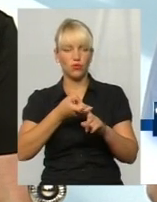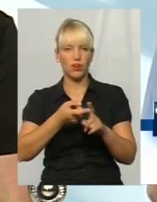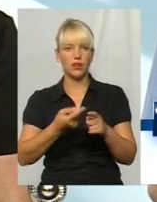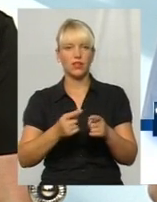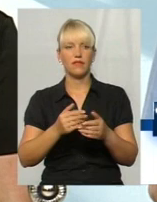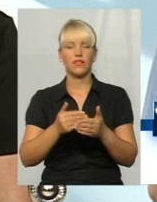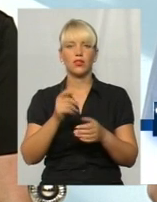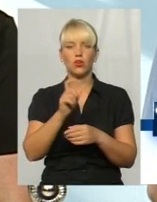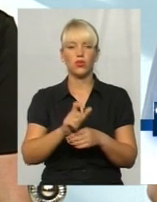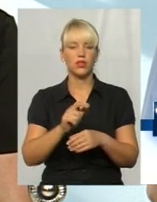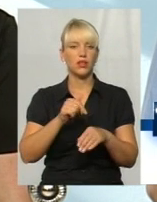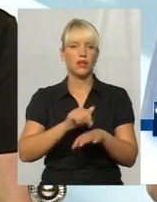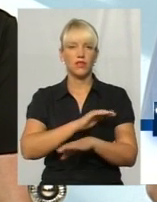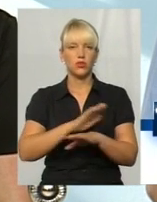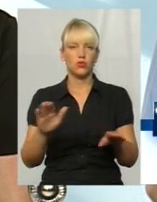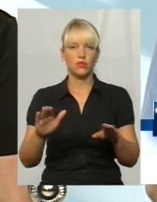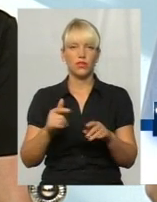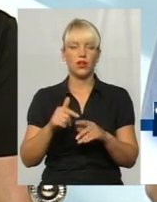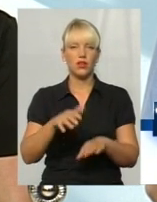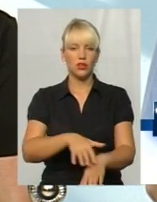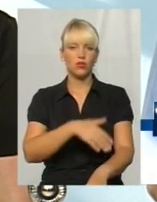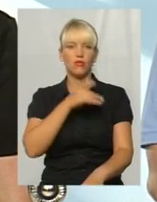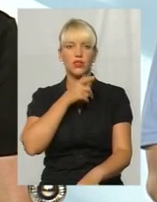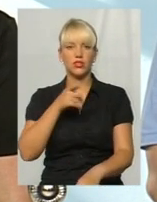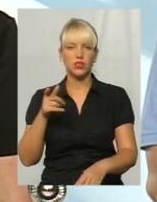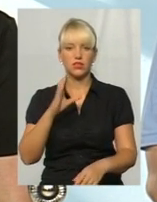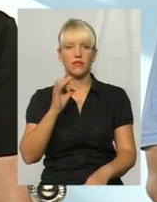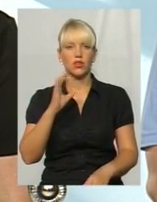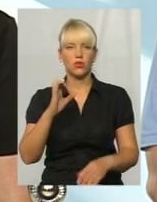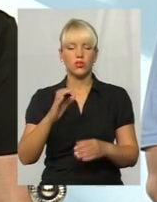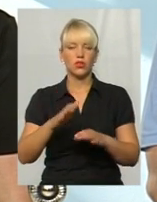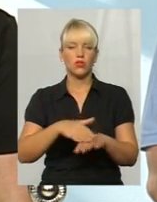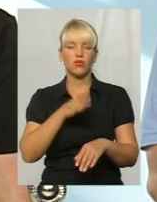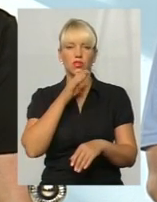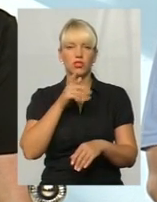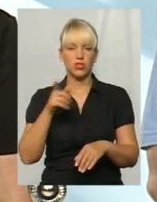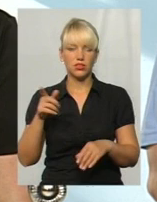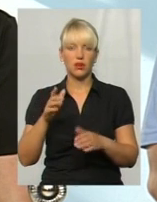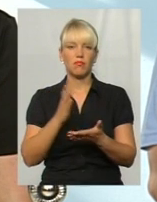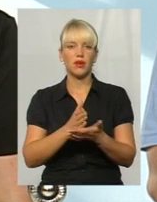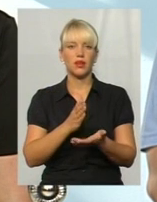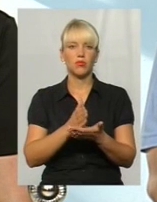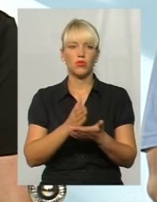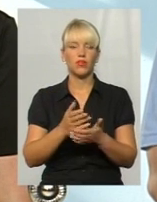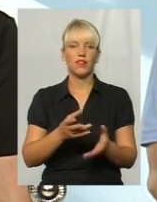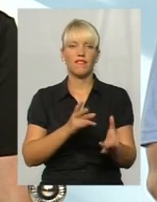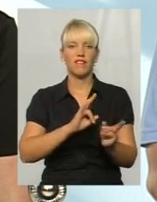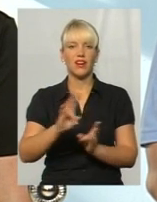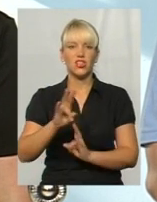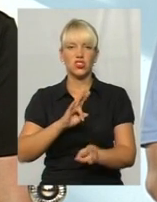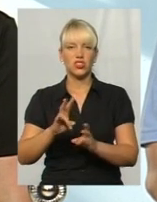відчуватися. І довгий час вірус в організмі перебуваючи, вражаючи клітини печінки,